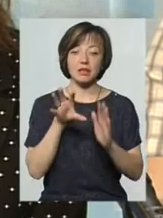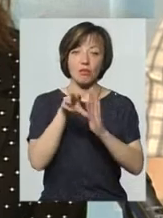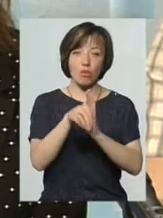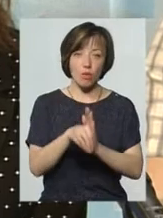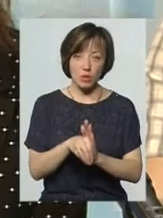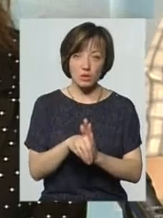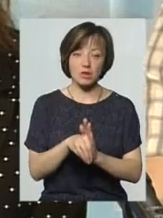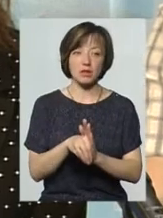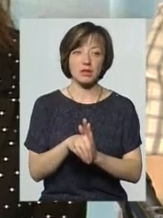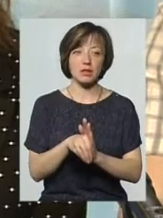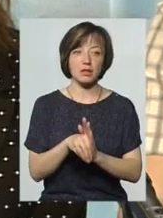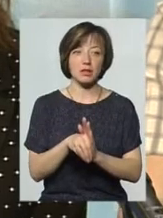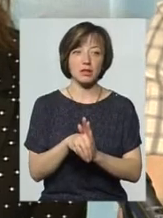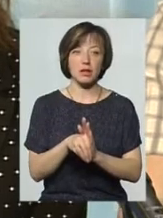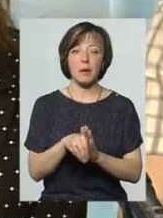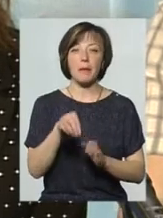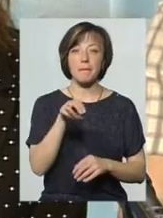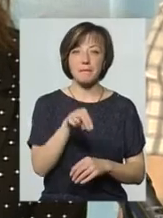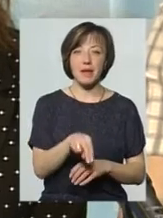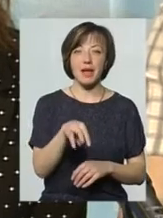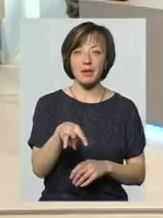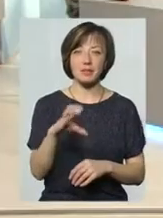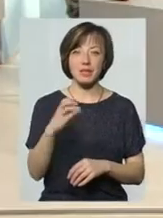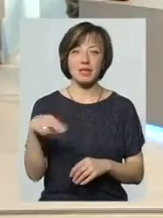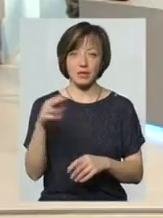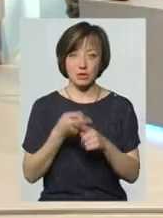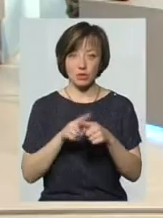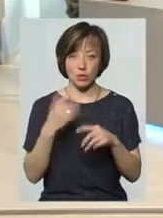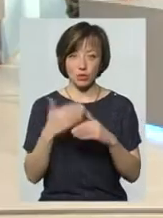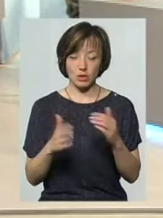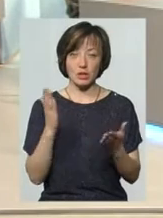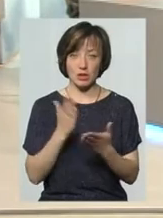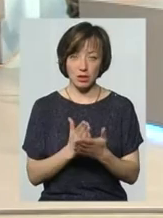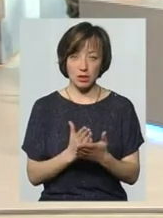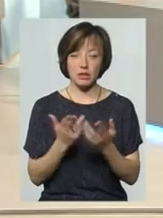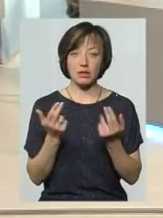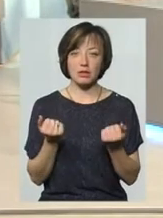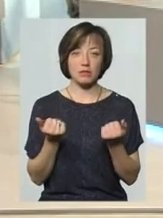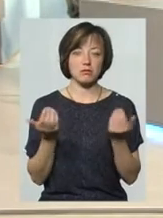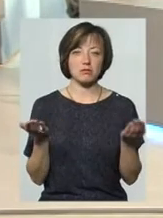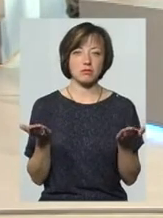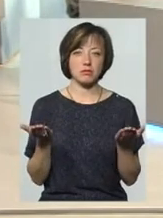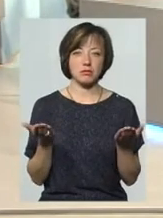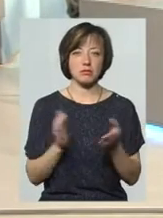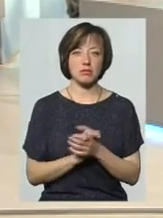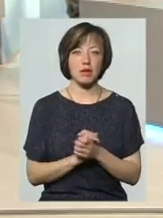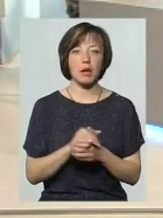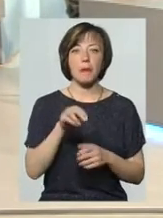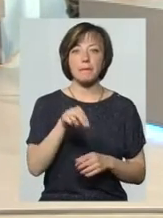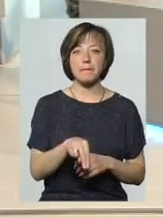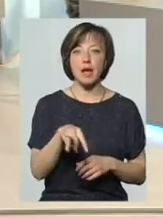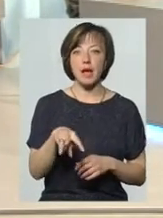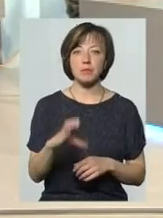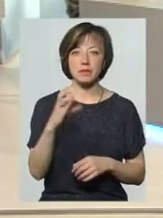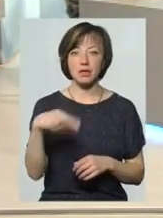підрозділом центру ПМСД. Вони вже є ці амбулаторії? Ну, а я вже. Пані Валентиновна, ПМСД номер